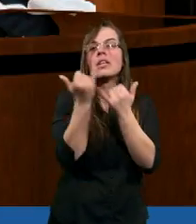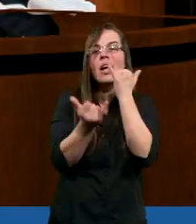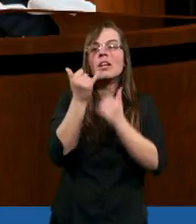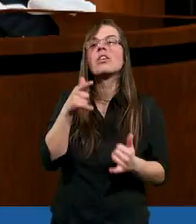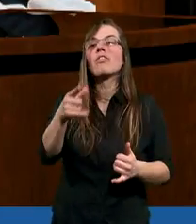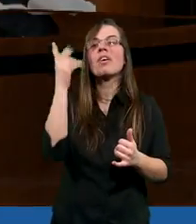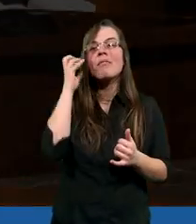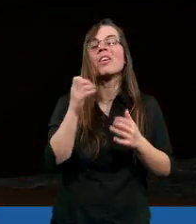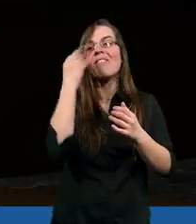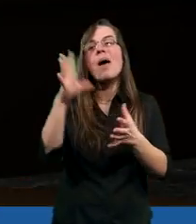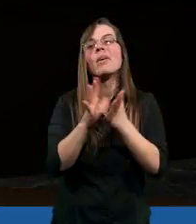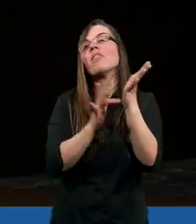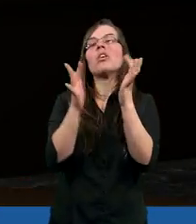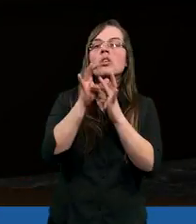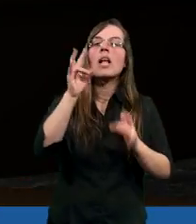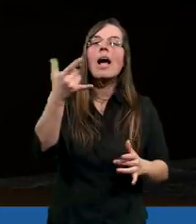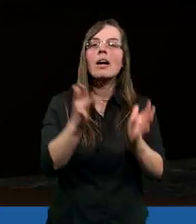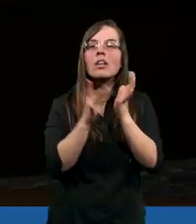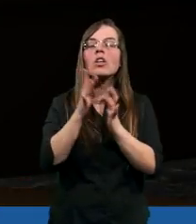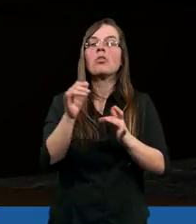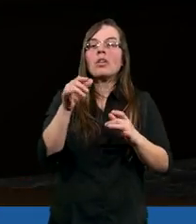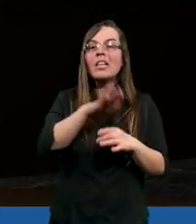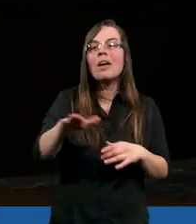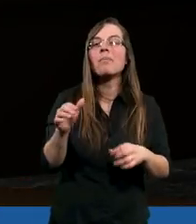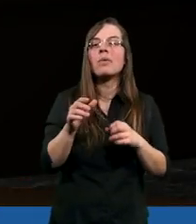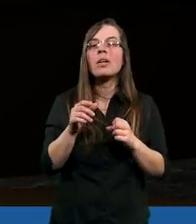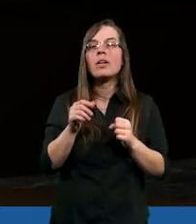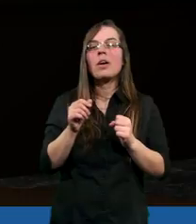trwamy w Chrystusie, to tak jak Chrystus, jesteśmy